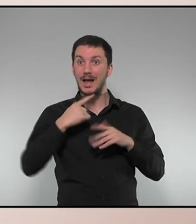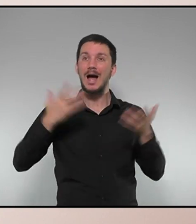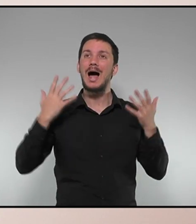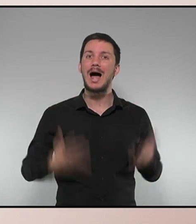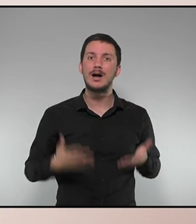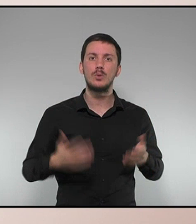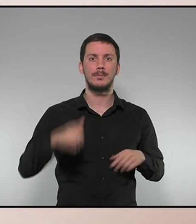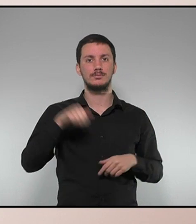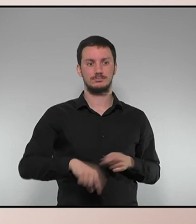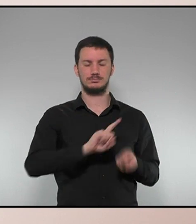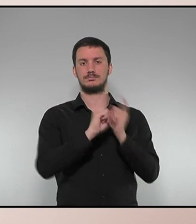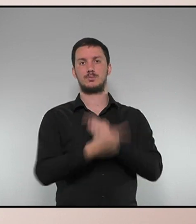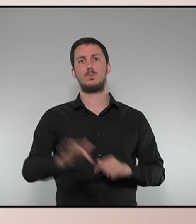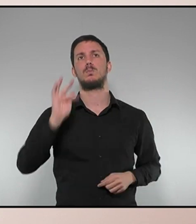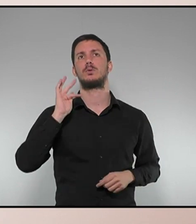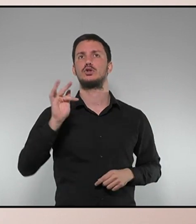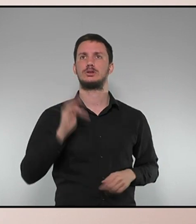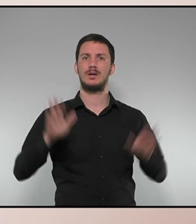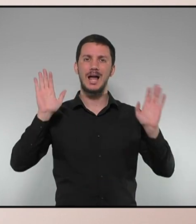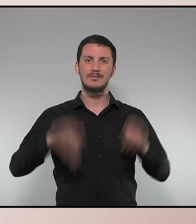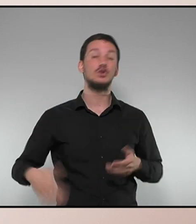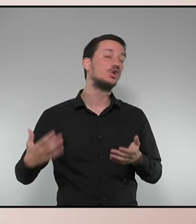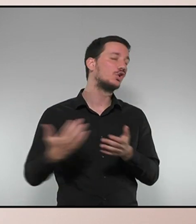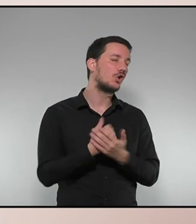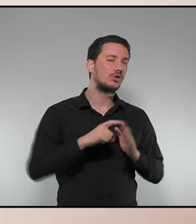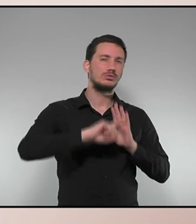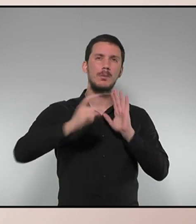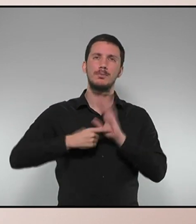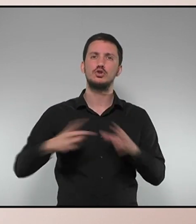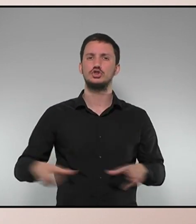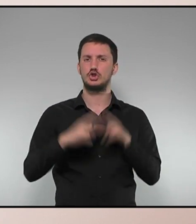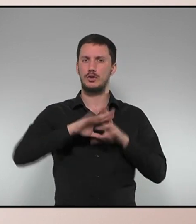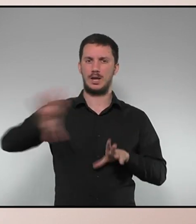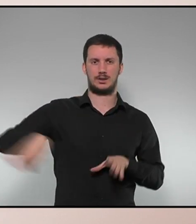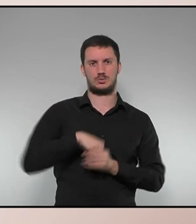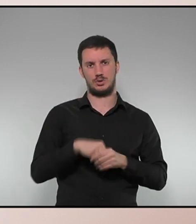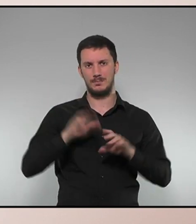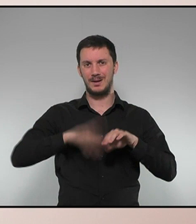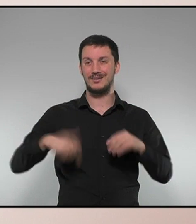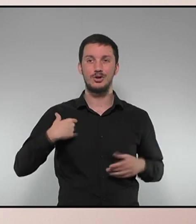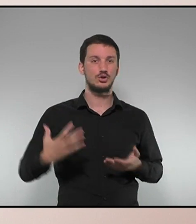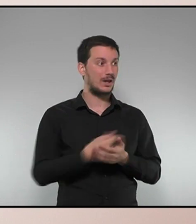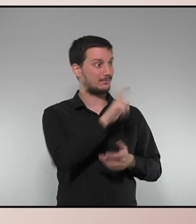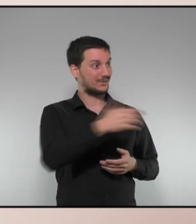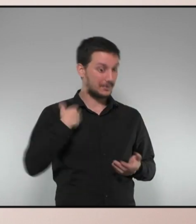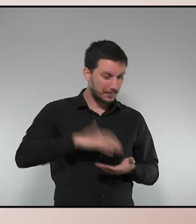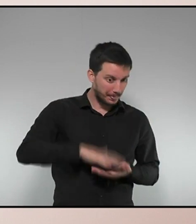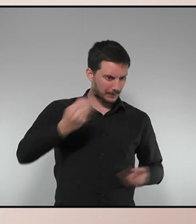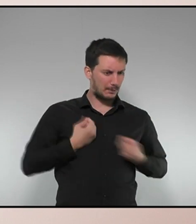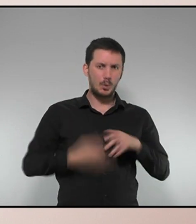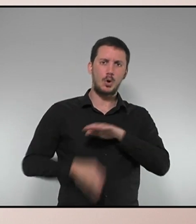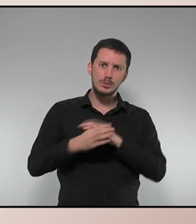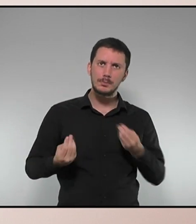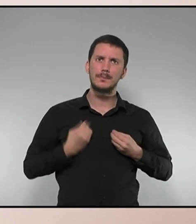valoració és molt positiva que ha permès la plena inclusió social de molts joves que ja estaven vivint entre nosaltres al nostre país i seguirem